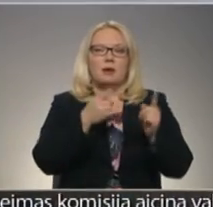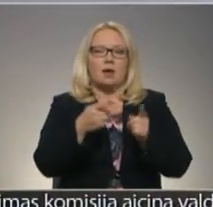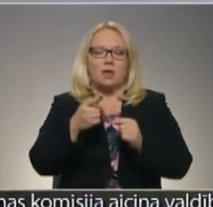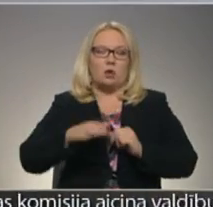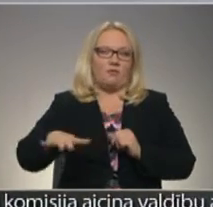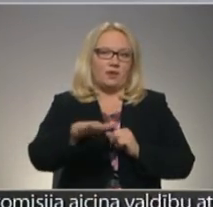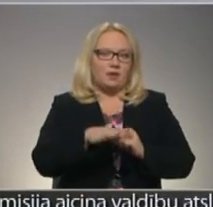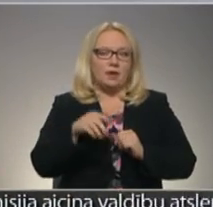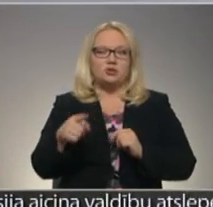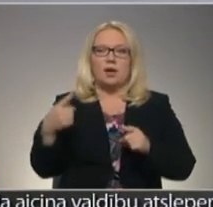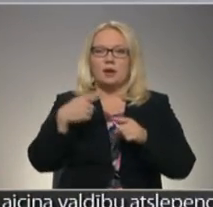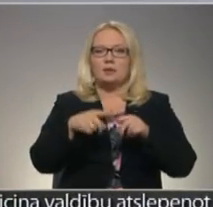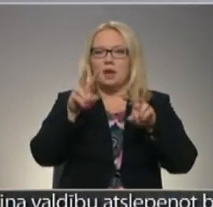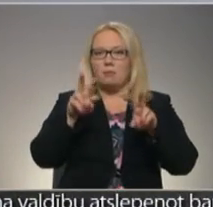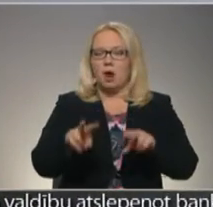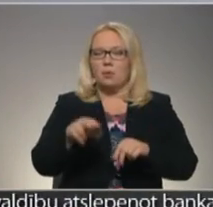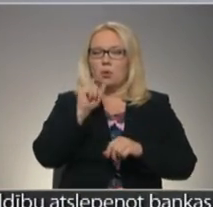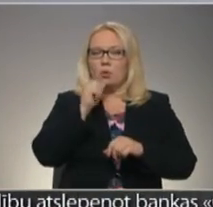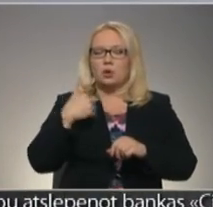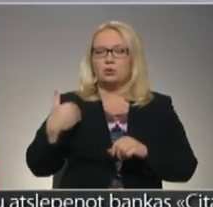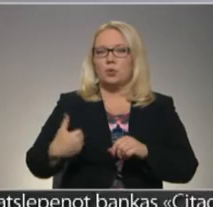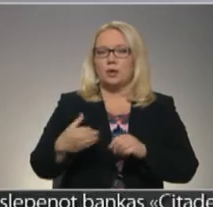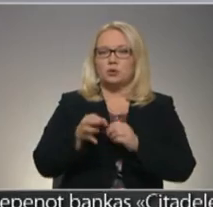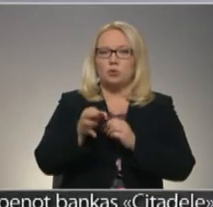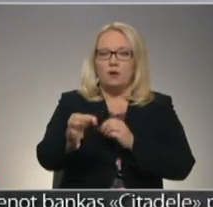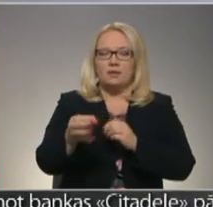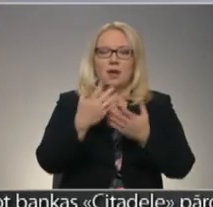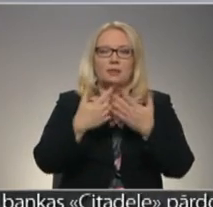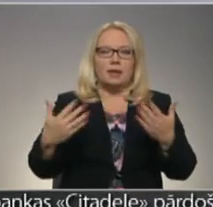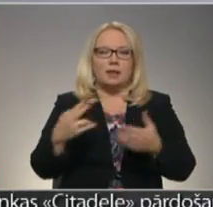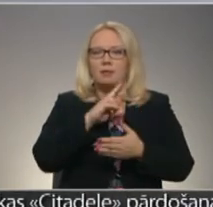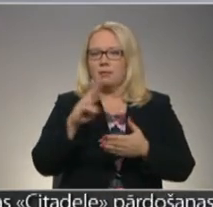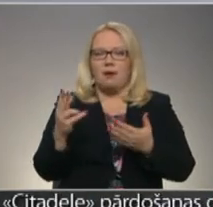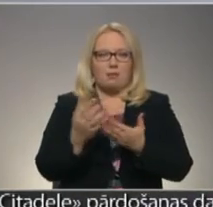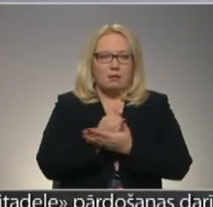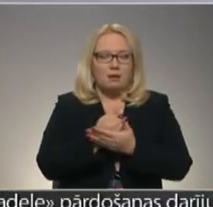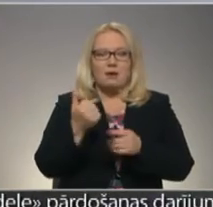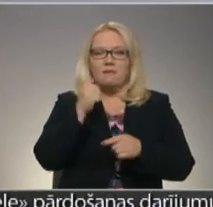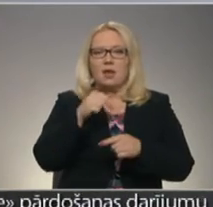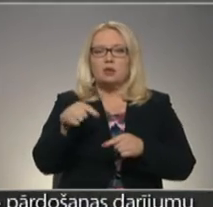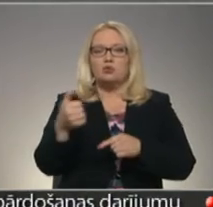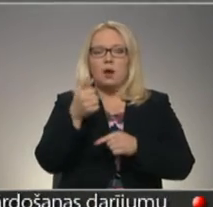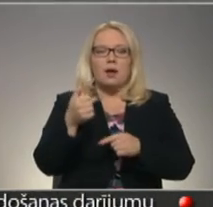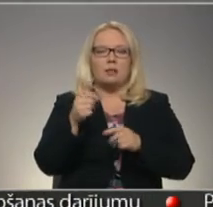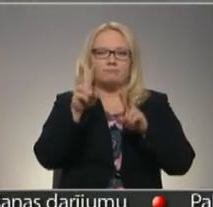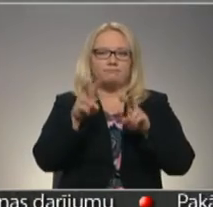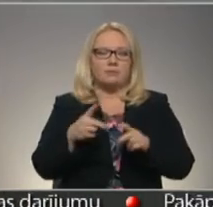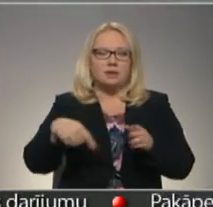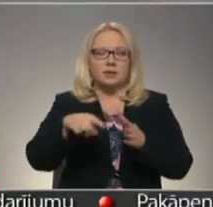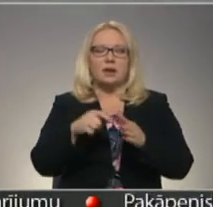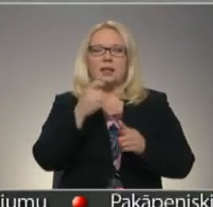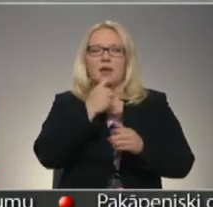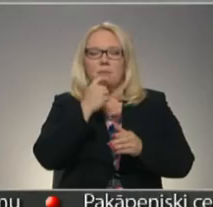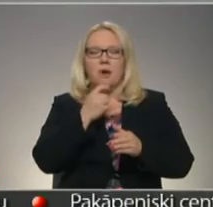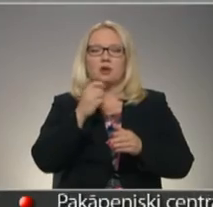vidē. Šai reizē pārbaudītījos ūdiņos kuldīgas novadā tīkli netika atrast. Vēl šogad apsakot ezari, piemēram, Limbažu,